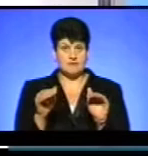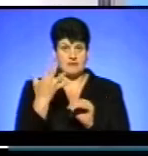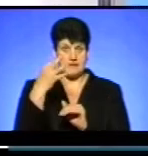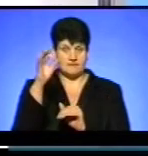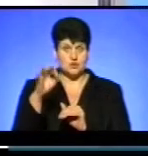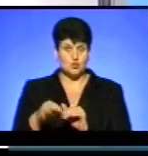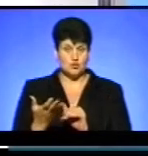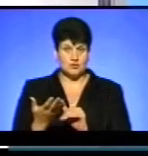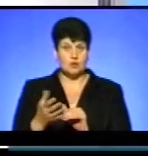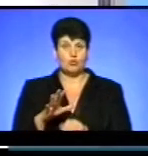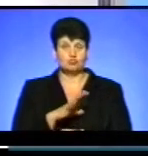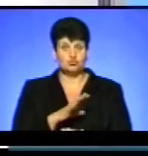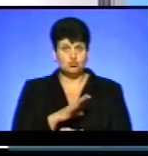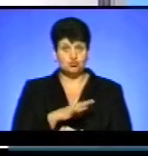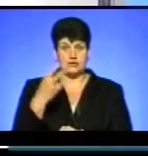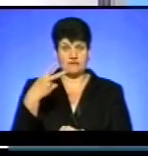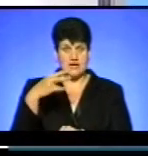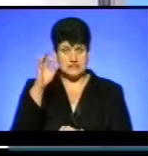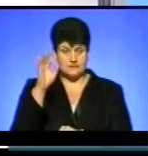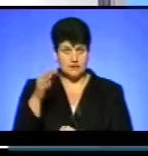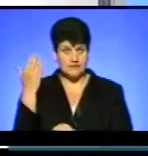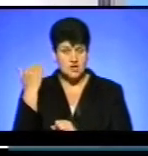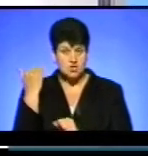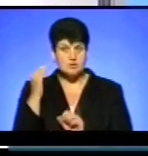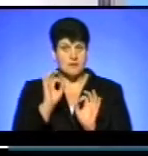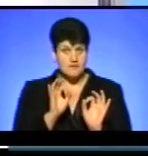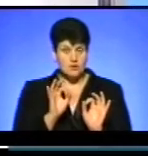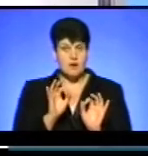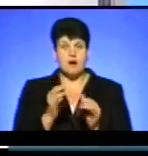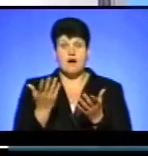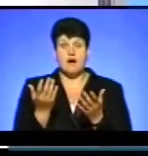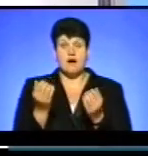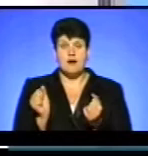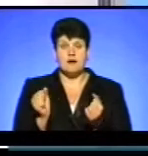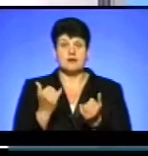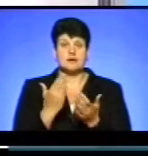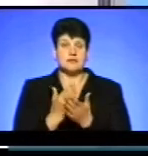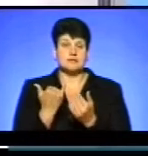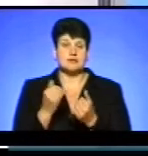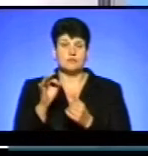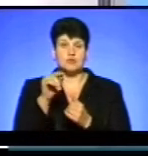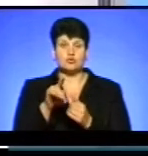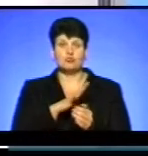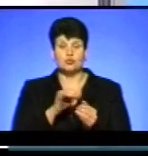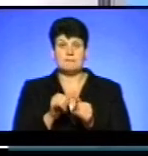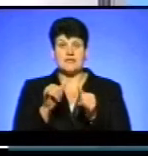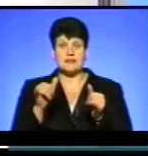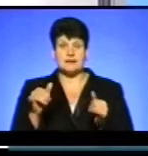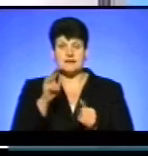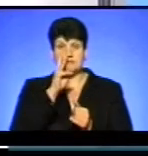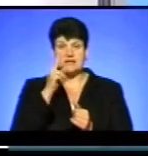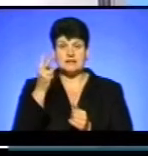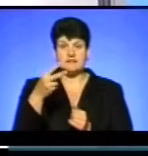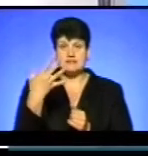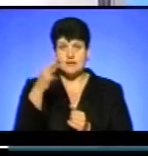Тобто були 20%. І йдеться про те, що відбулося підняття заробітної плати на 25